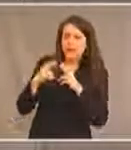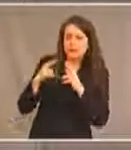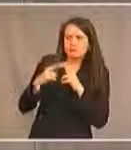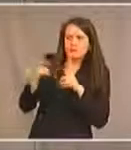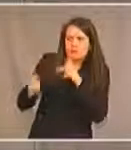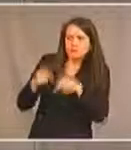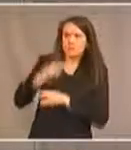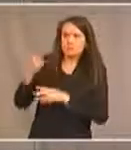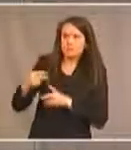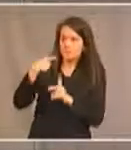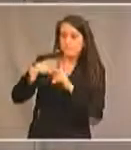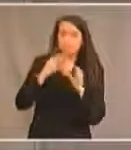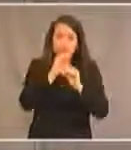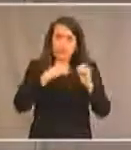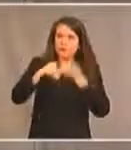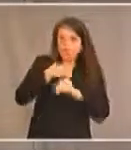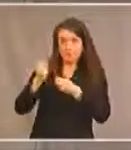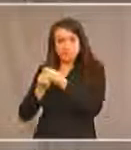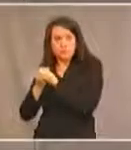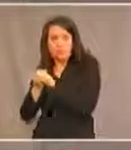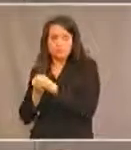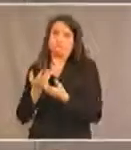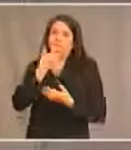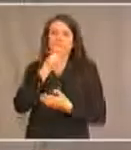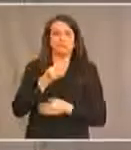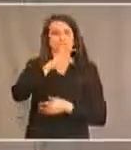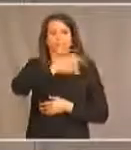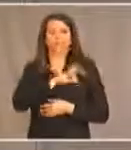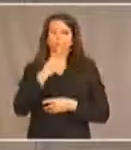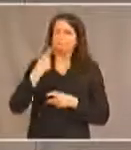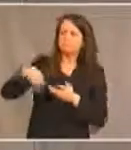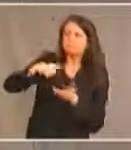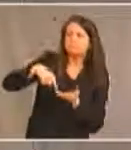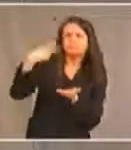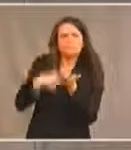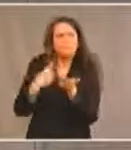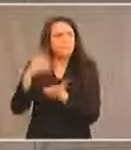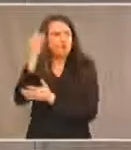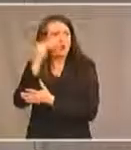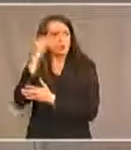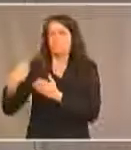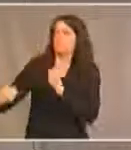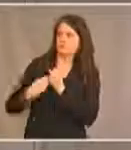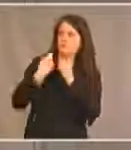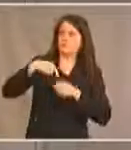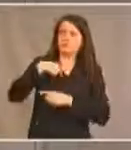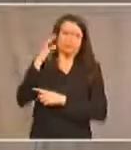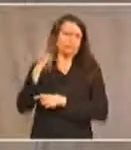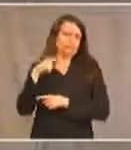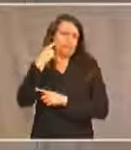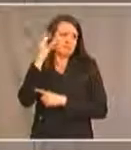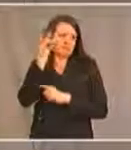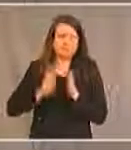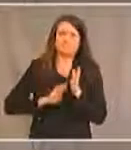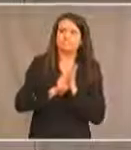les représentent. C'est une belle occasion de faire entendre votre opinion sur les thèmes proposés par le fédéral. L'emploi, le